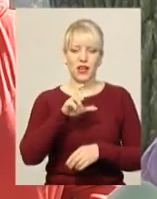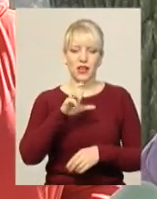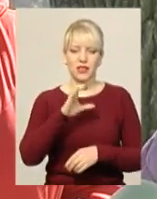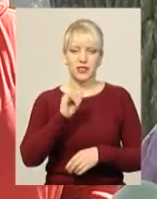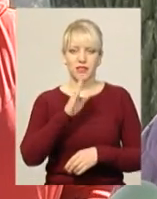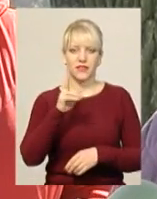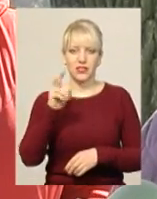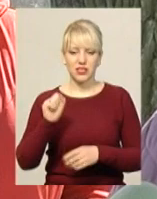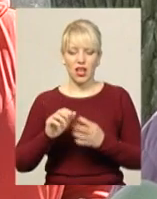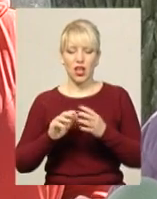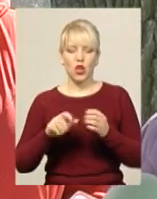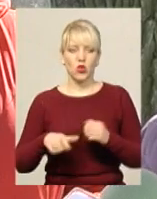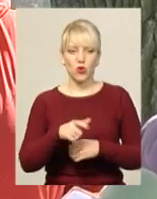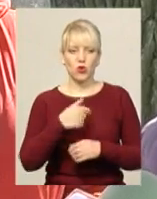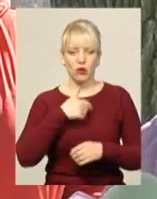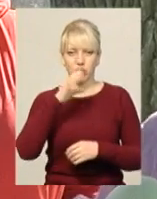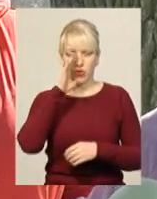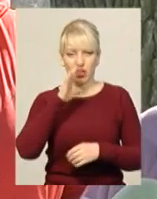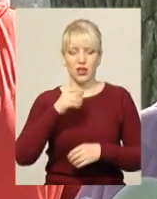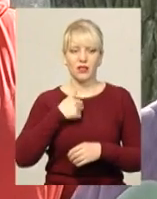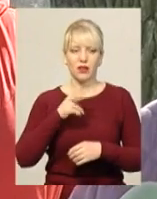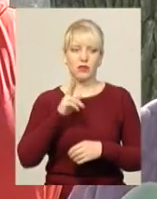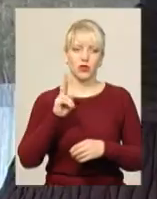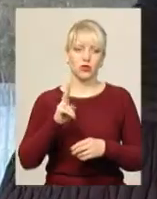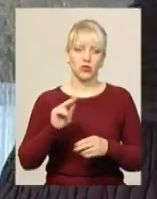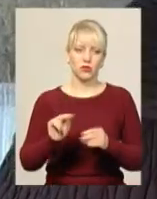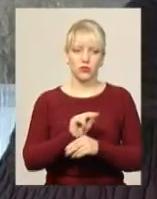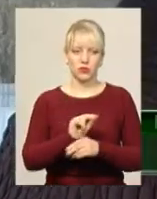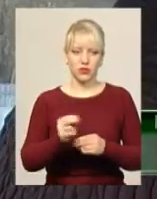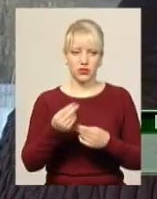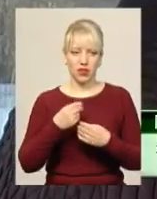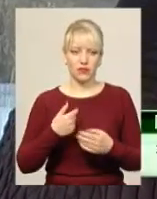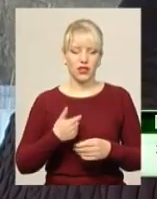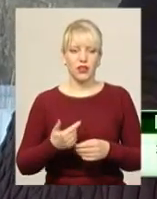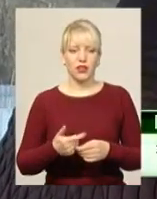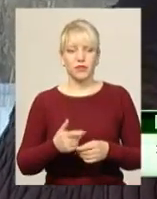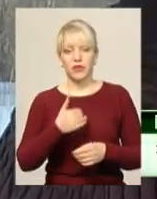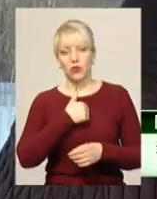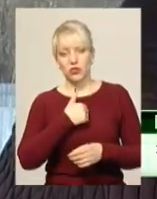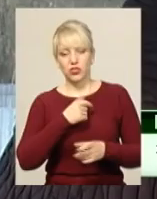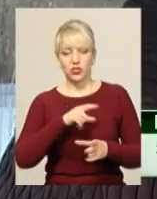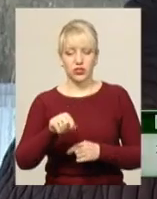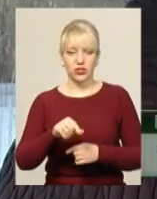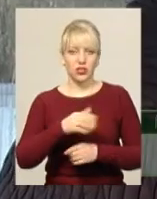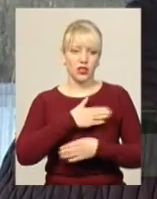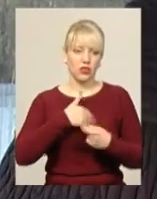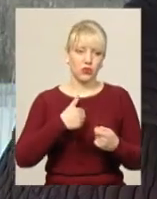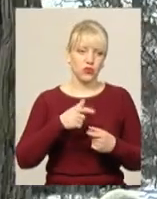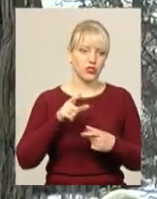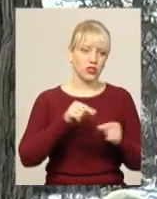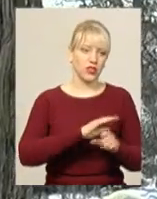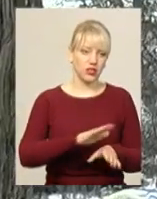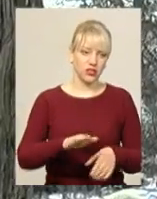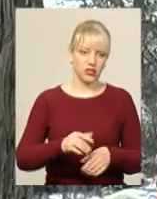погана. Ну, я не знаю, якби нам її хтось поміг зремонтувати. Автобус захотів їхати, їде, не захотів, не їде, що йому тому автобусу.